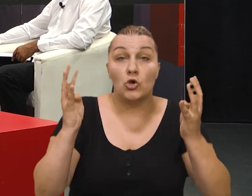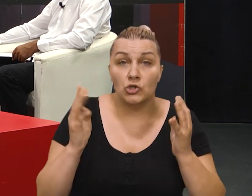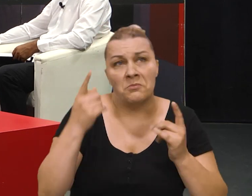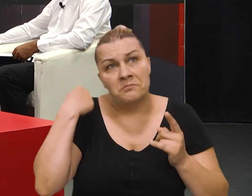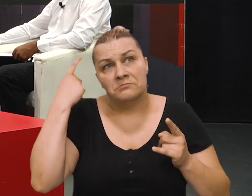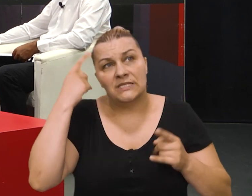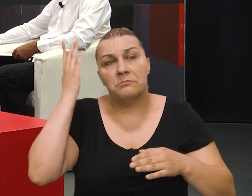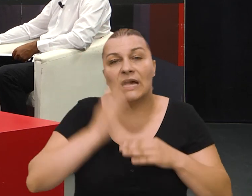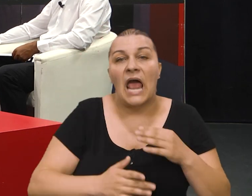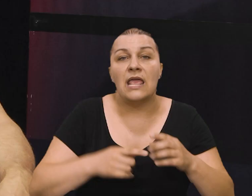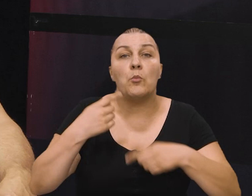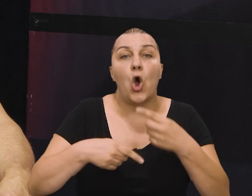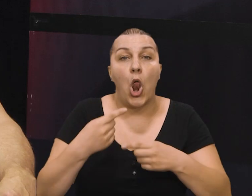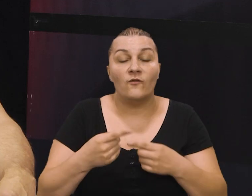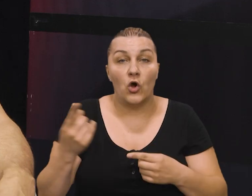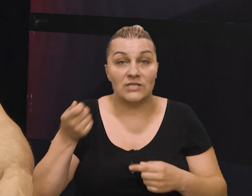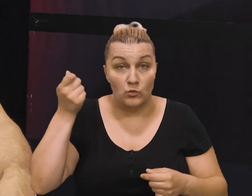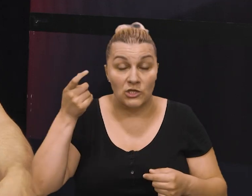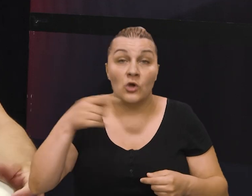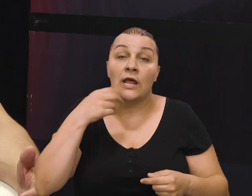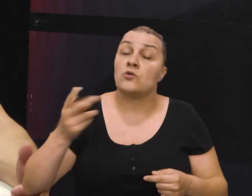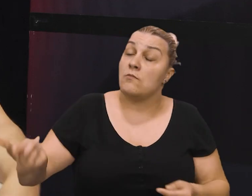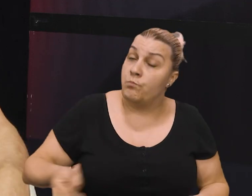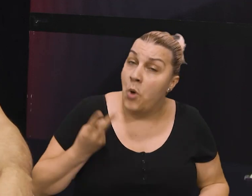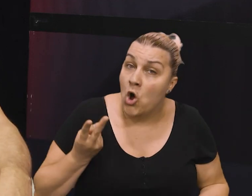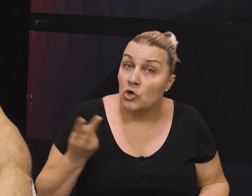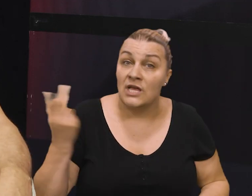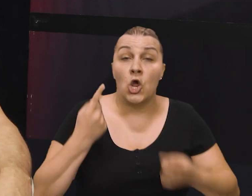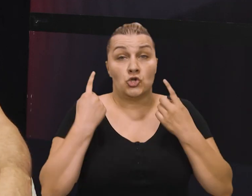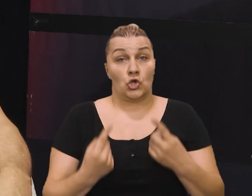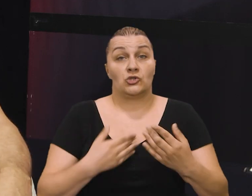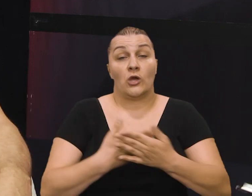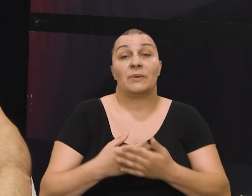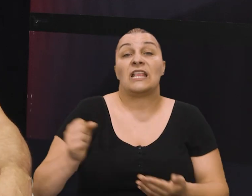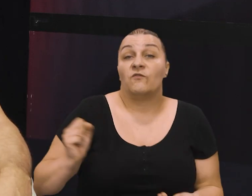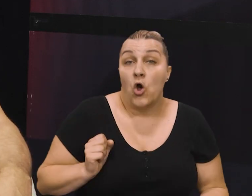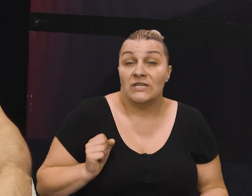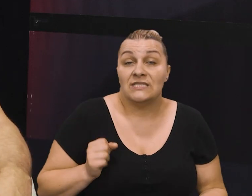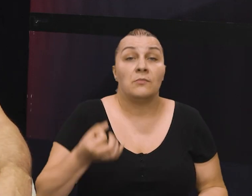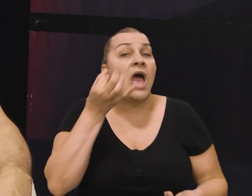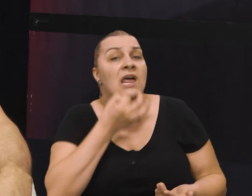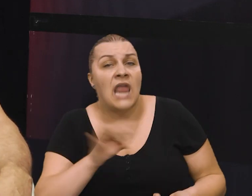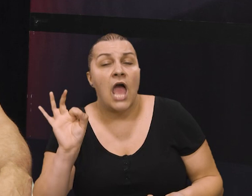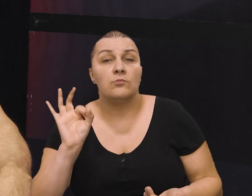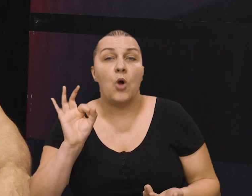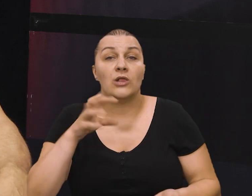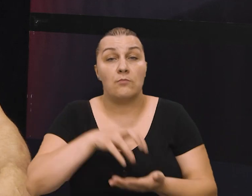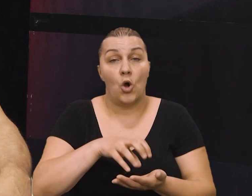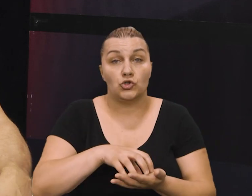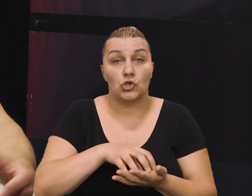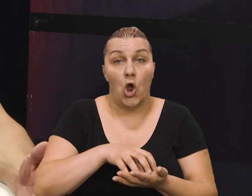činim se kraje kolovo za osinju reka je da je ponosan što stoji pred vojnicima najbolje